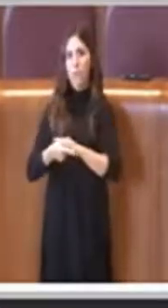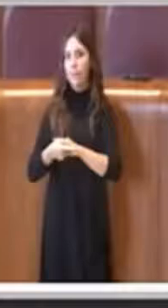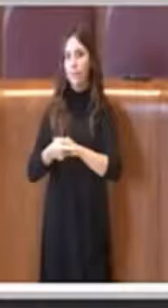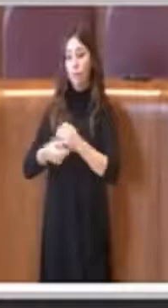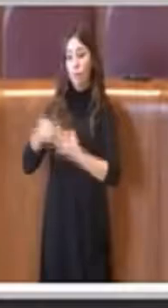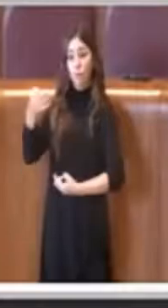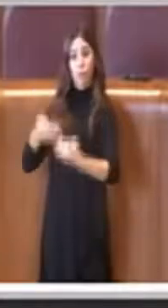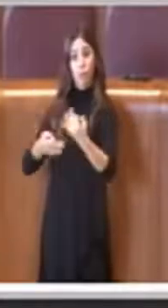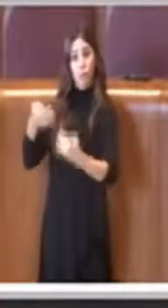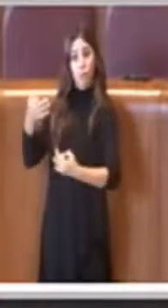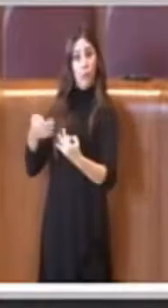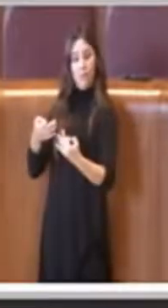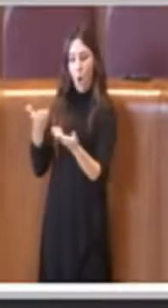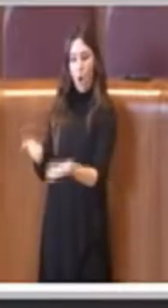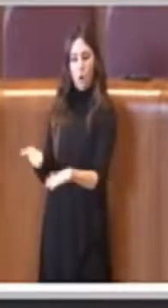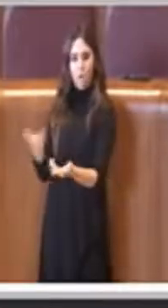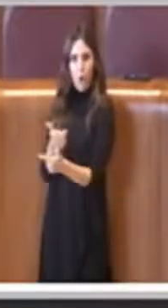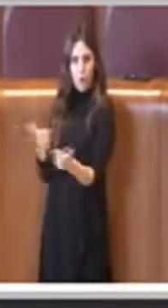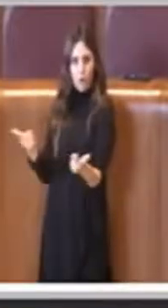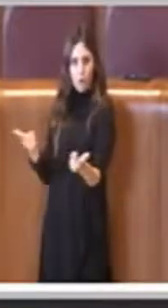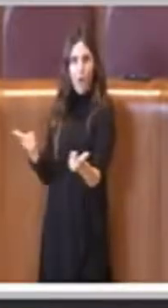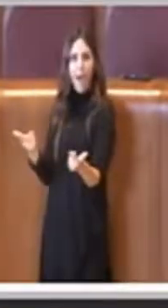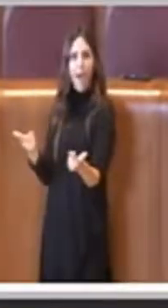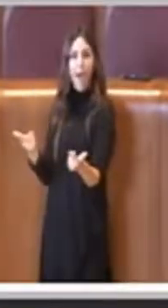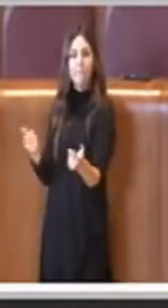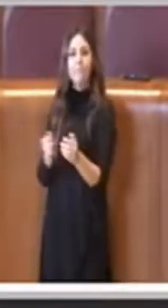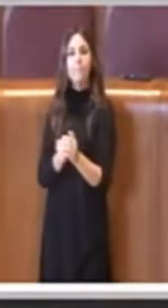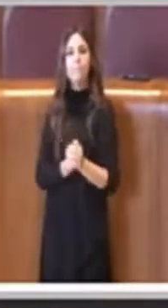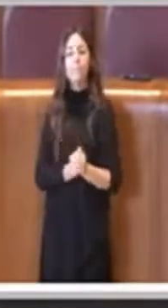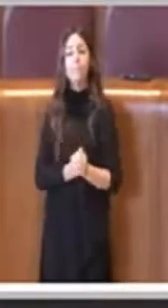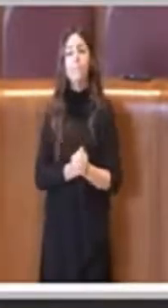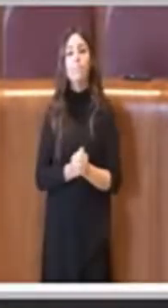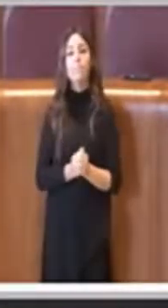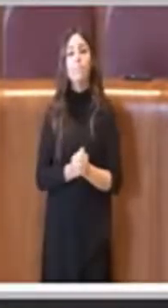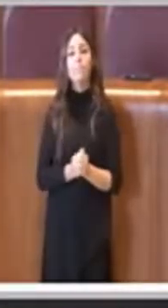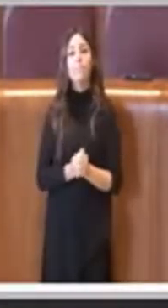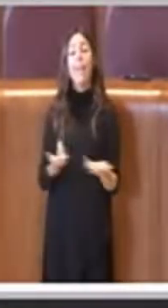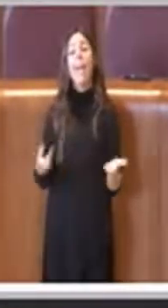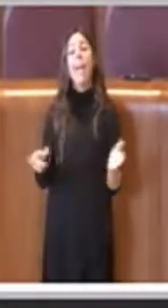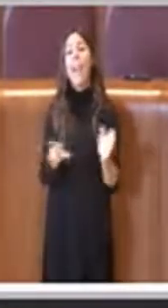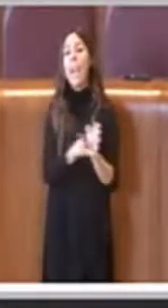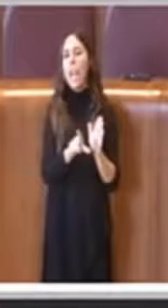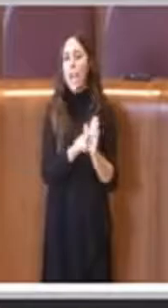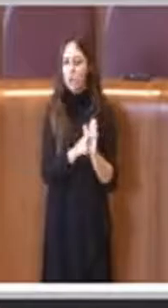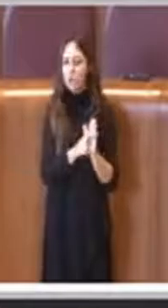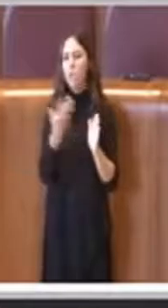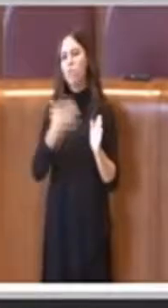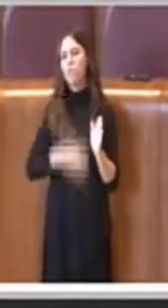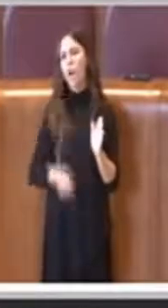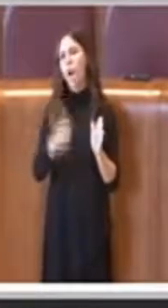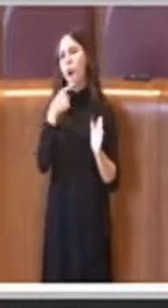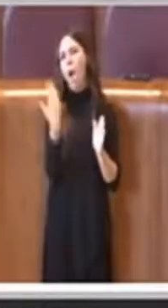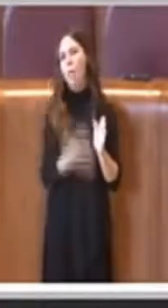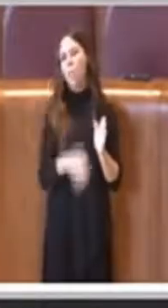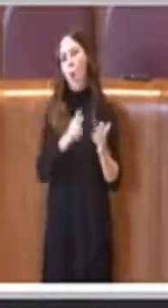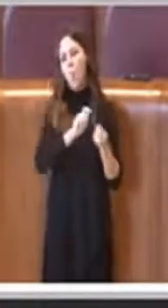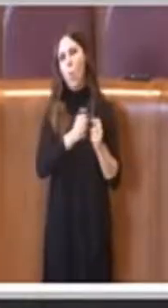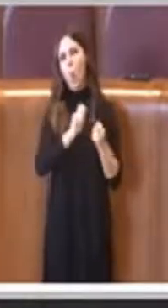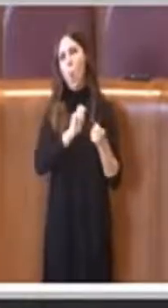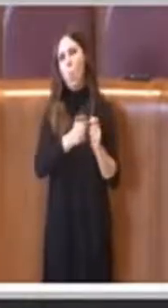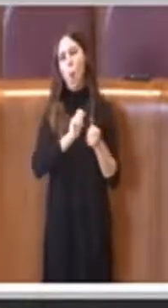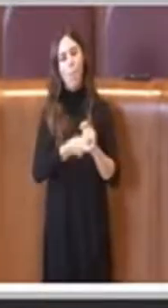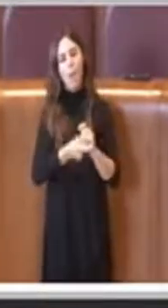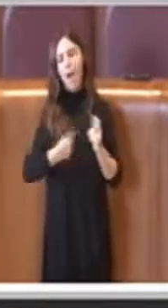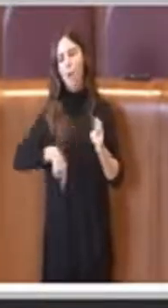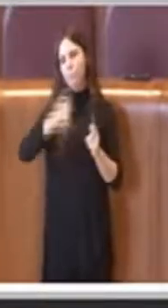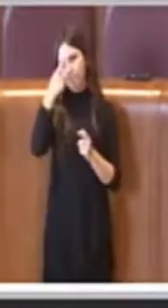attuale. Una legge che noi abbiamo più volte richiesto di modificarla, so benissimo